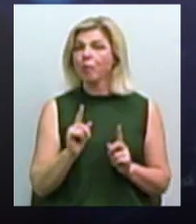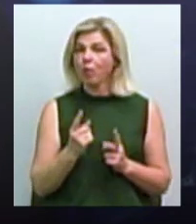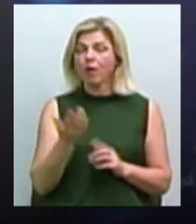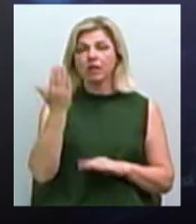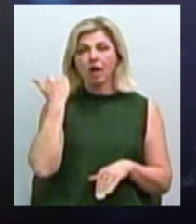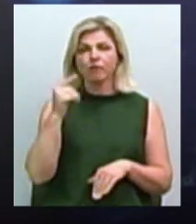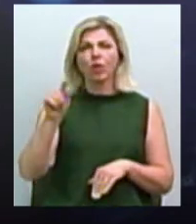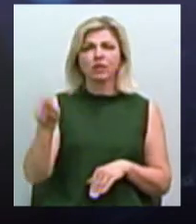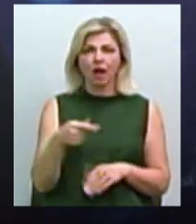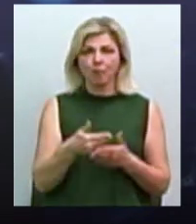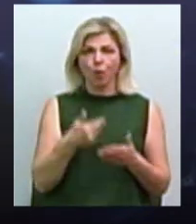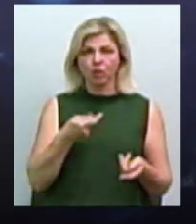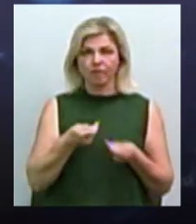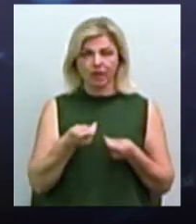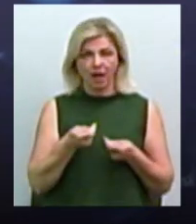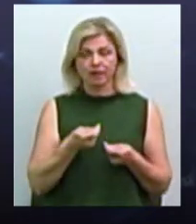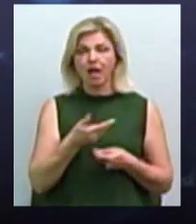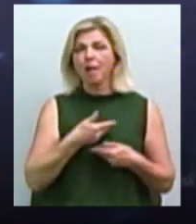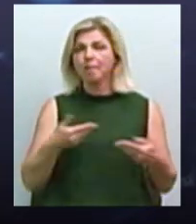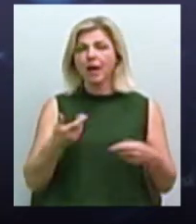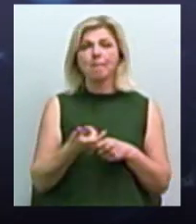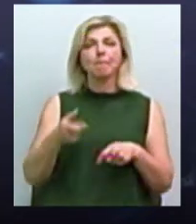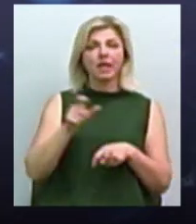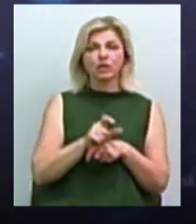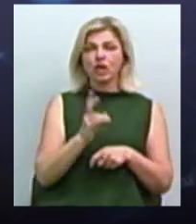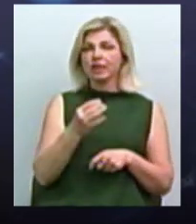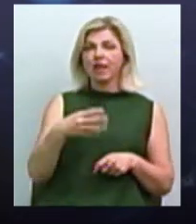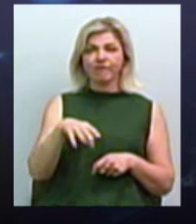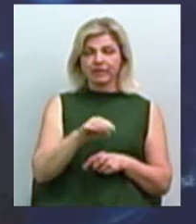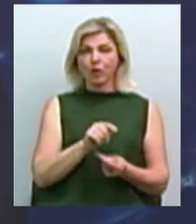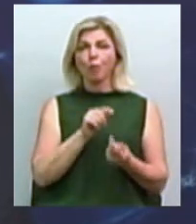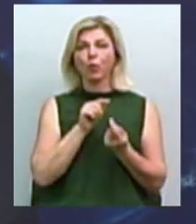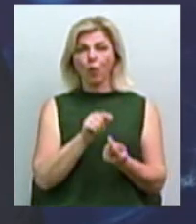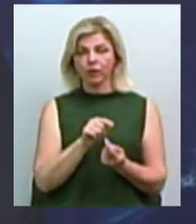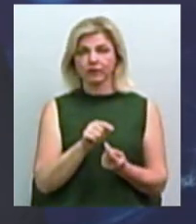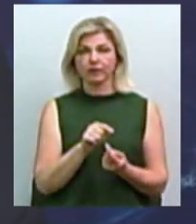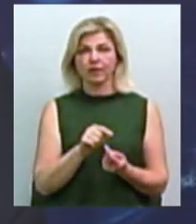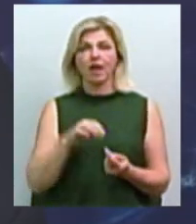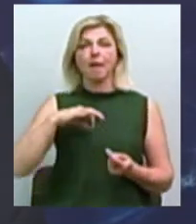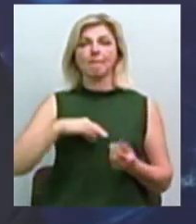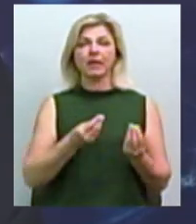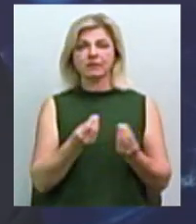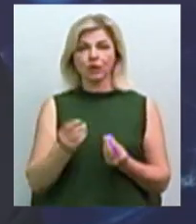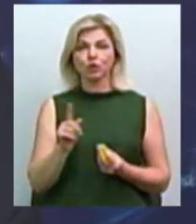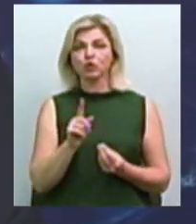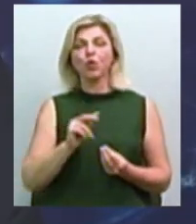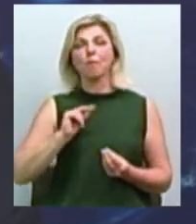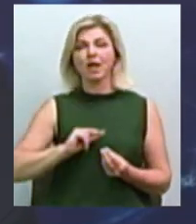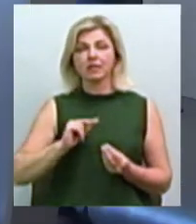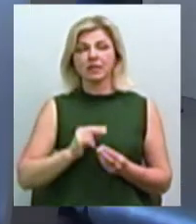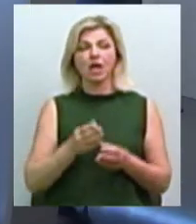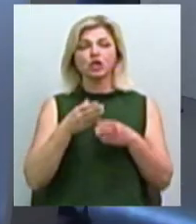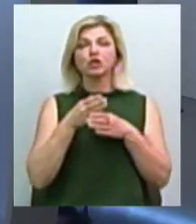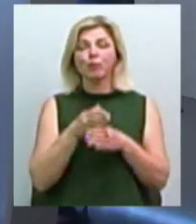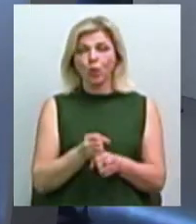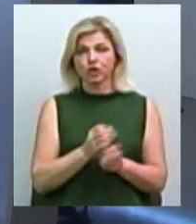влади. Ми не скільки вже проти більшість, більшість, не всі, суб'єкти господарювання, що працюють на спрощенні системи податкування